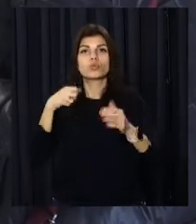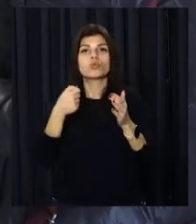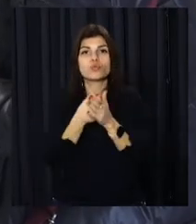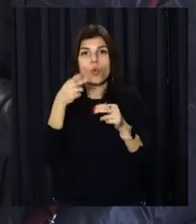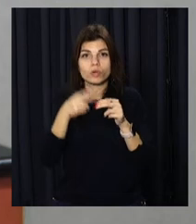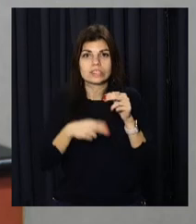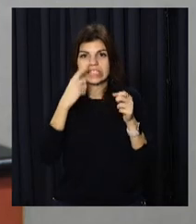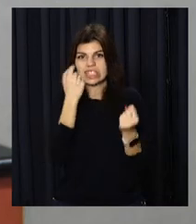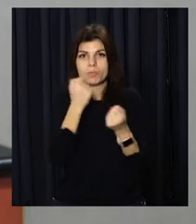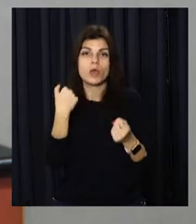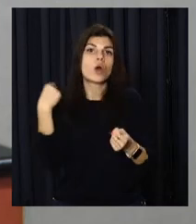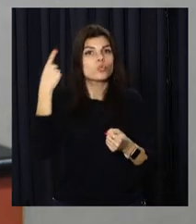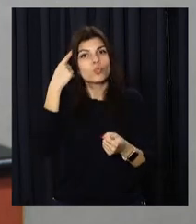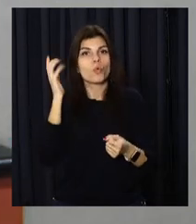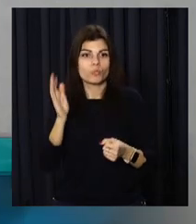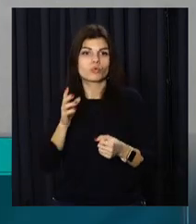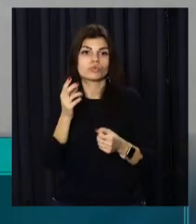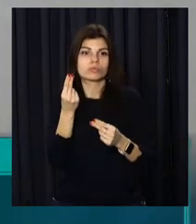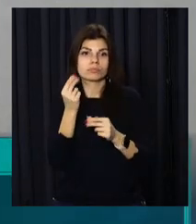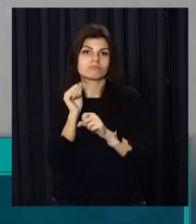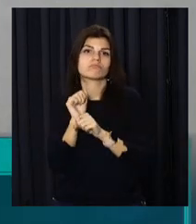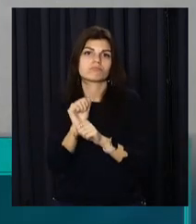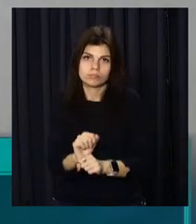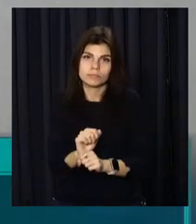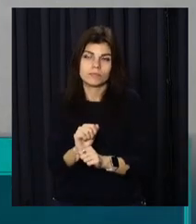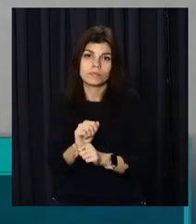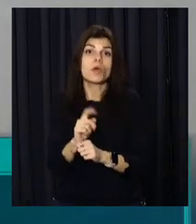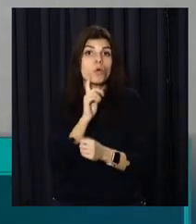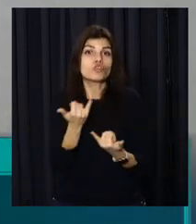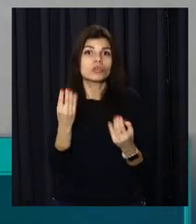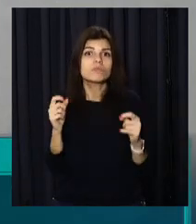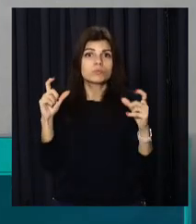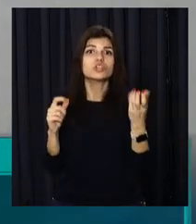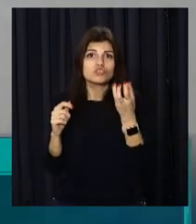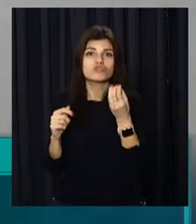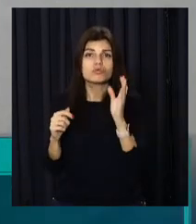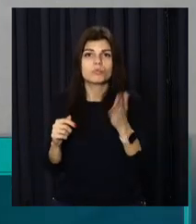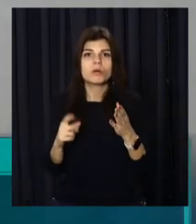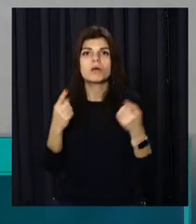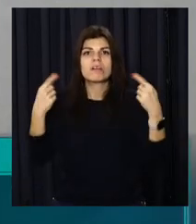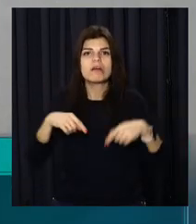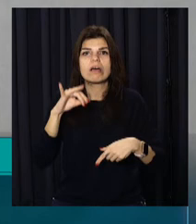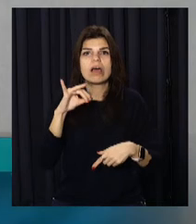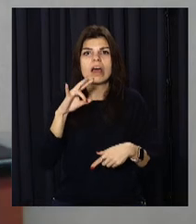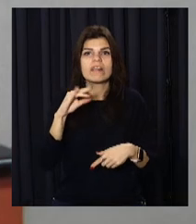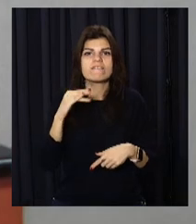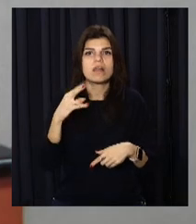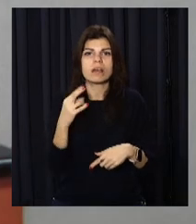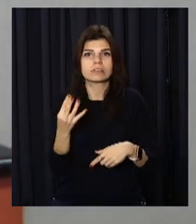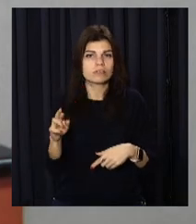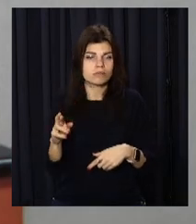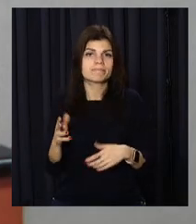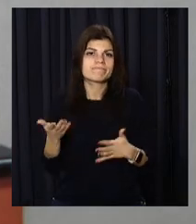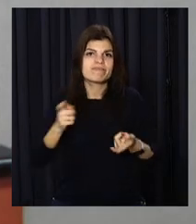зимы, я думаю, продовжиться тенденція подорожання, інфляційна, але темпи будуть замедляться.